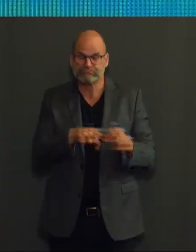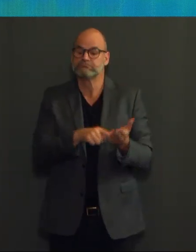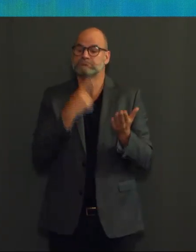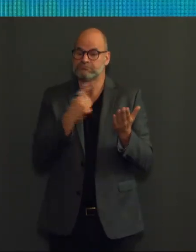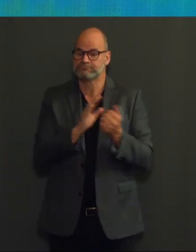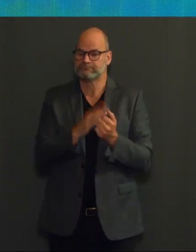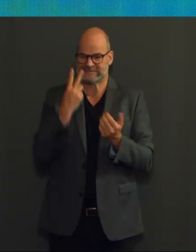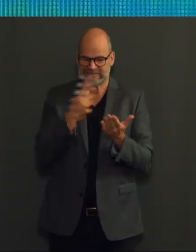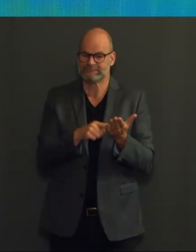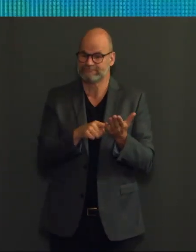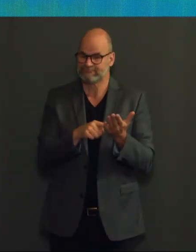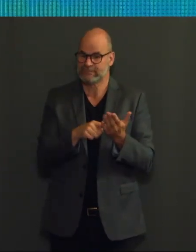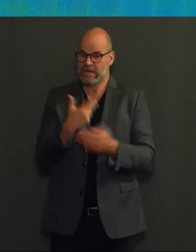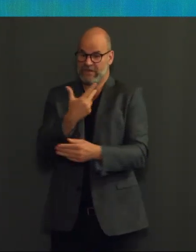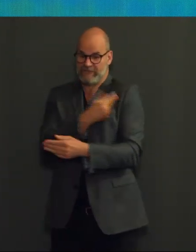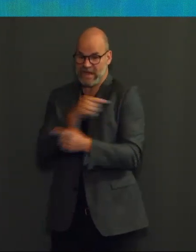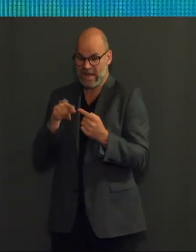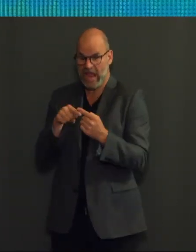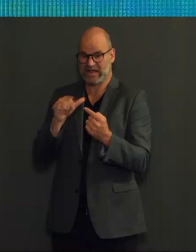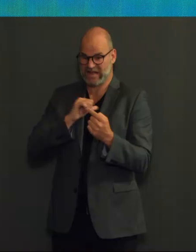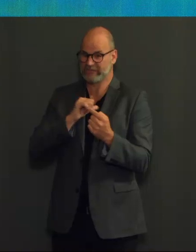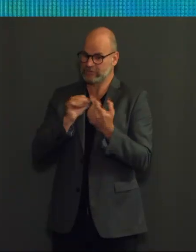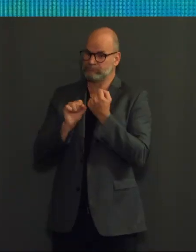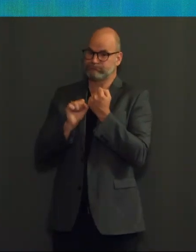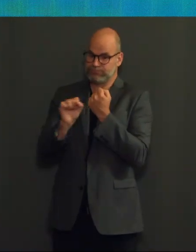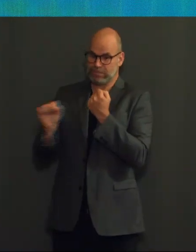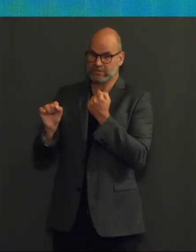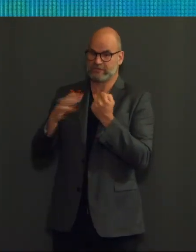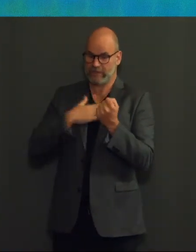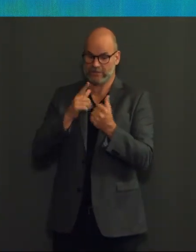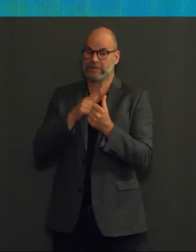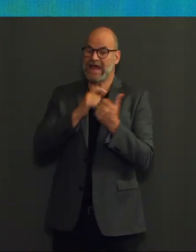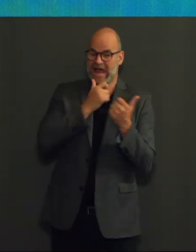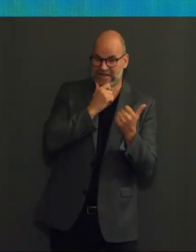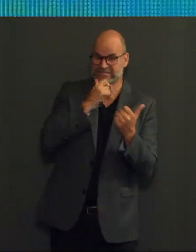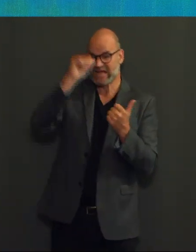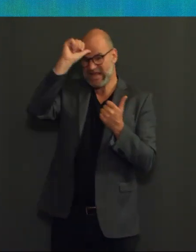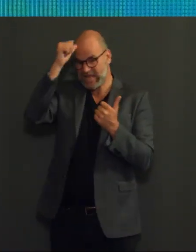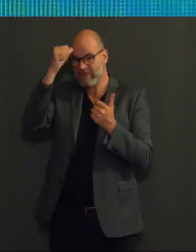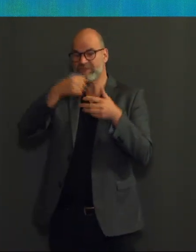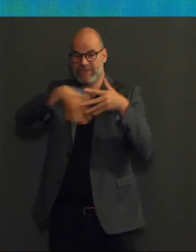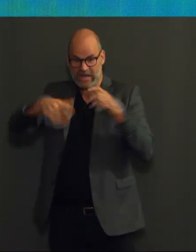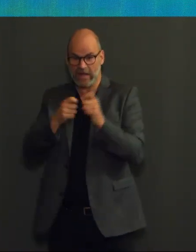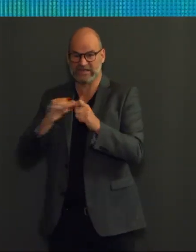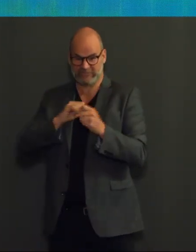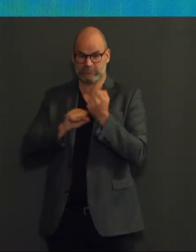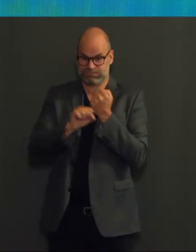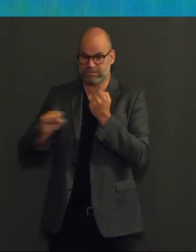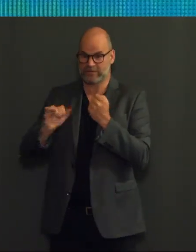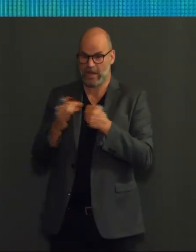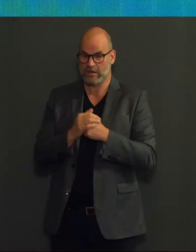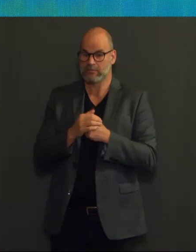tegen zowel de Britse als de Indische variant na twee dosissen van het Pfizer-BioNTech of van het